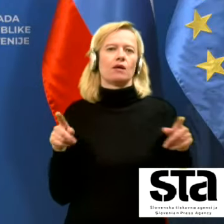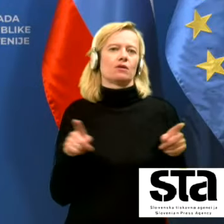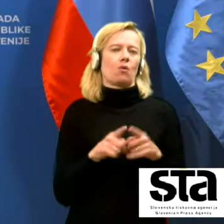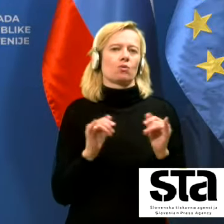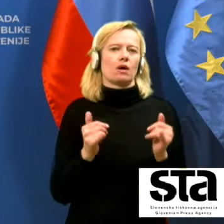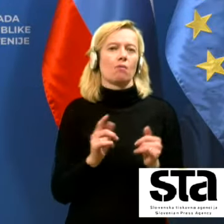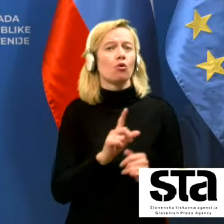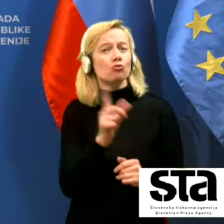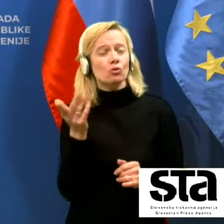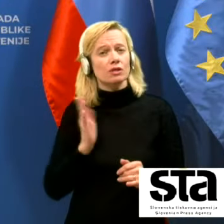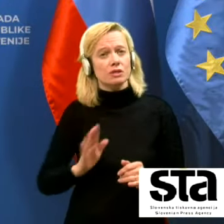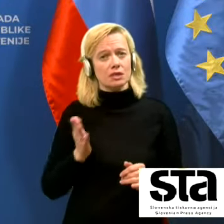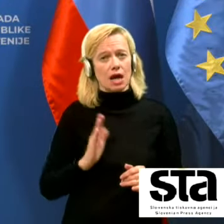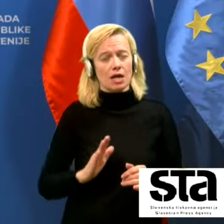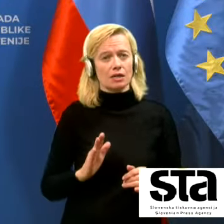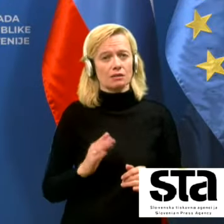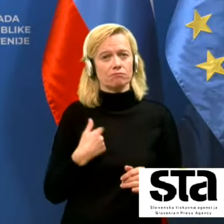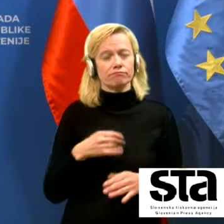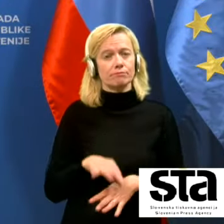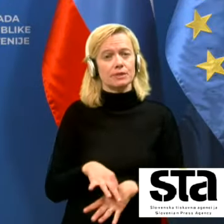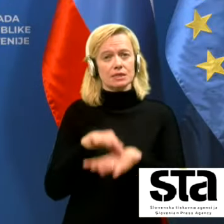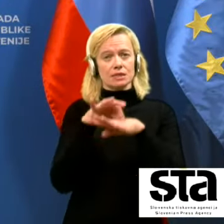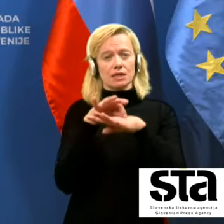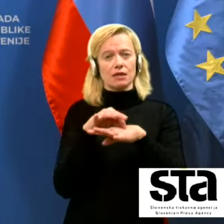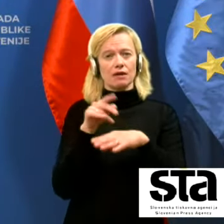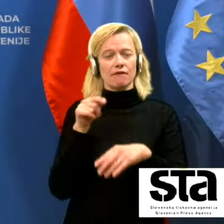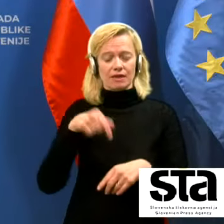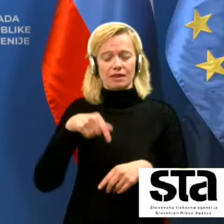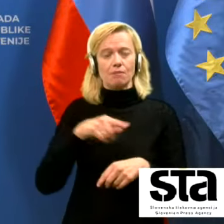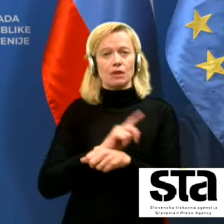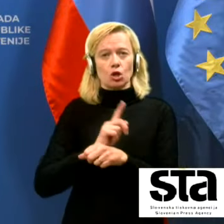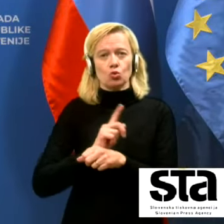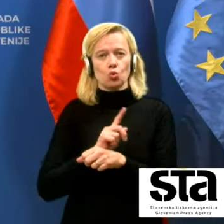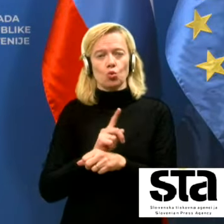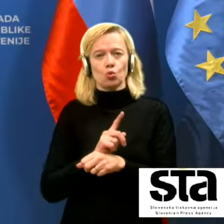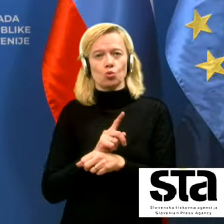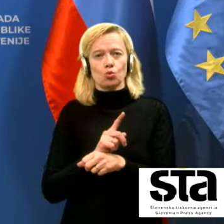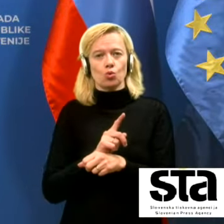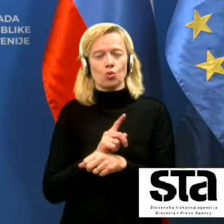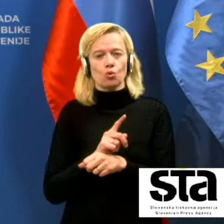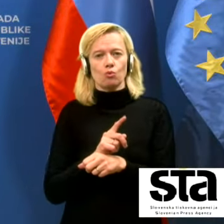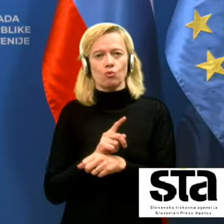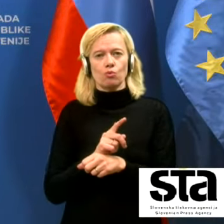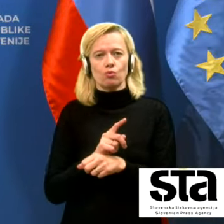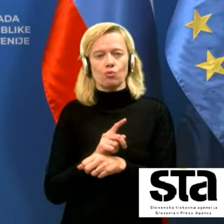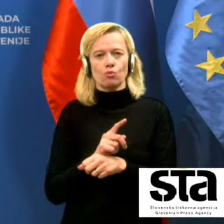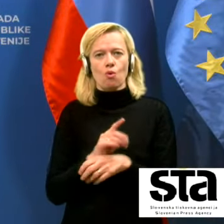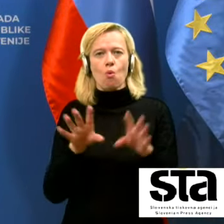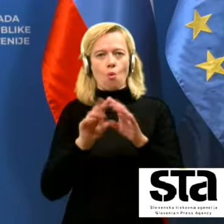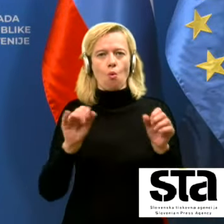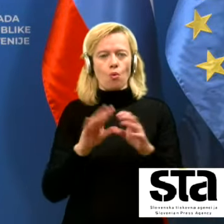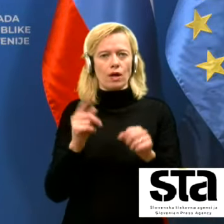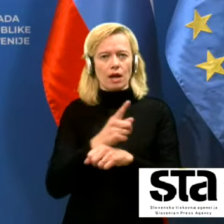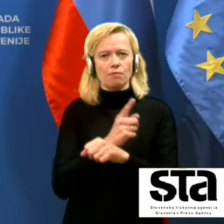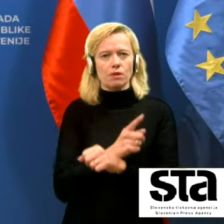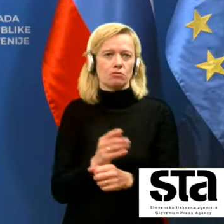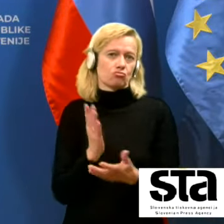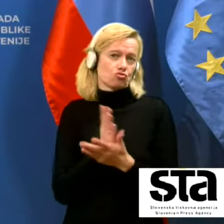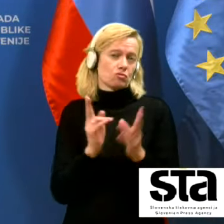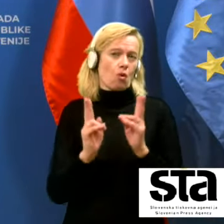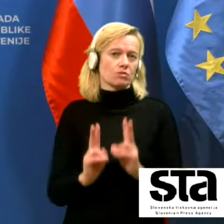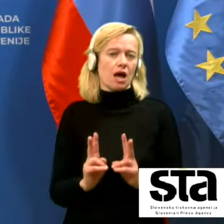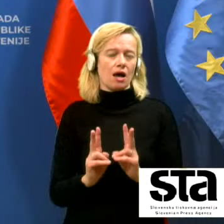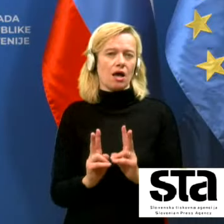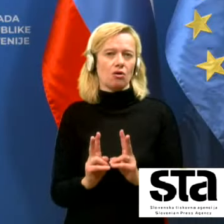po drugi strani pa se mi zdi, da smo v tem trenutku vglede na to, da ukrepi pač so in da je dejstvo, da